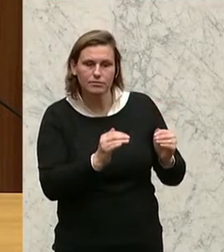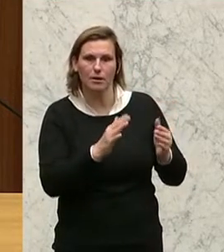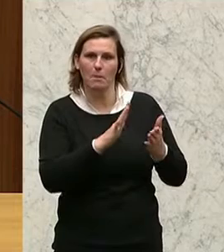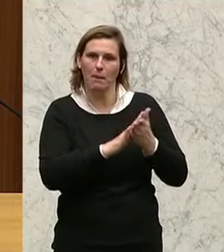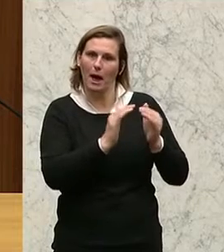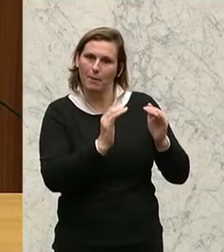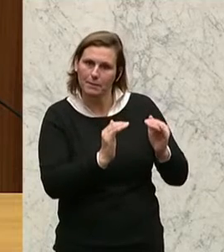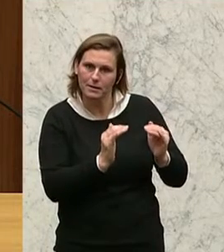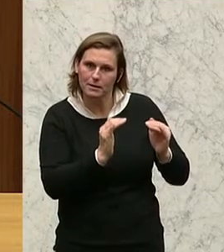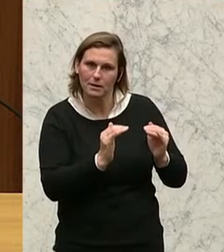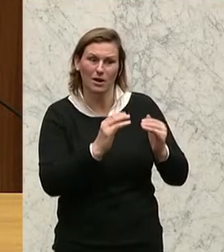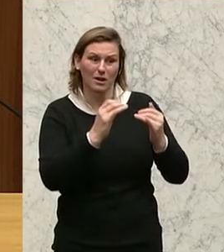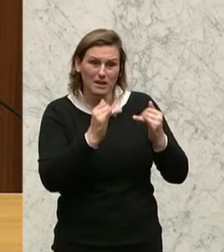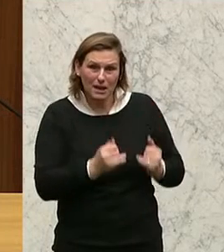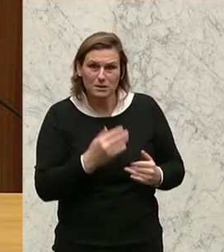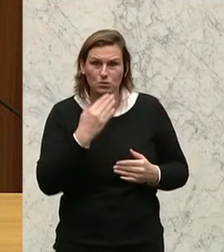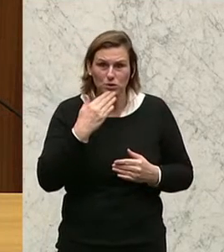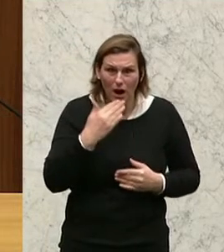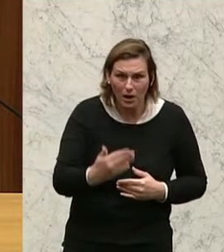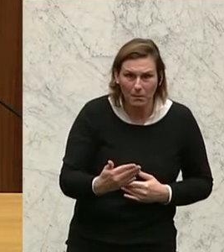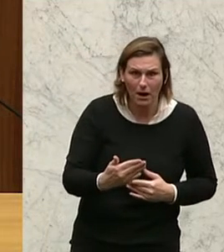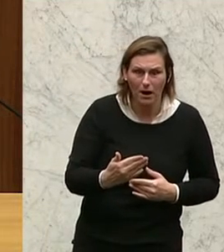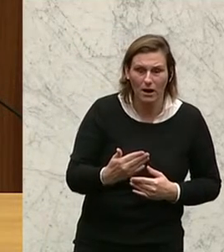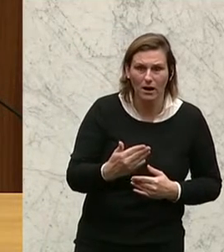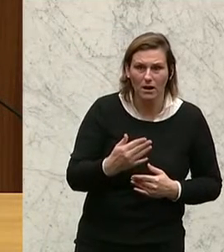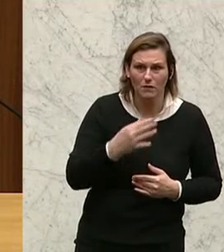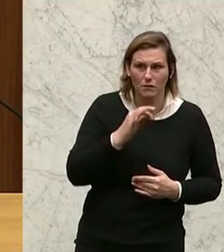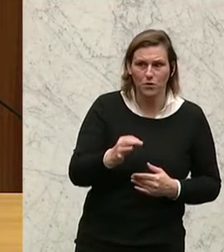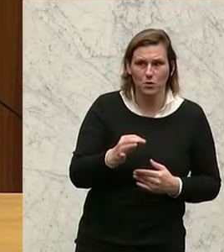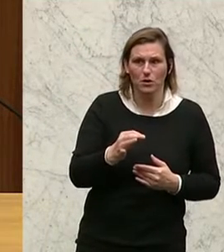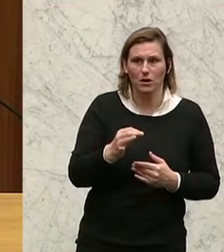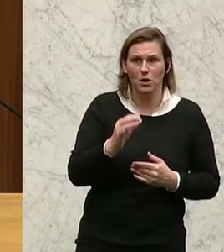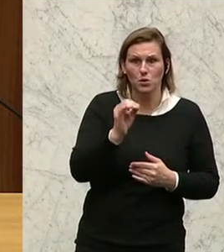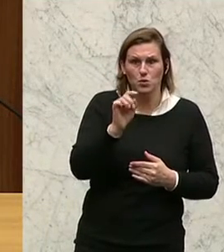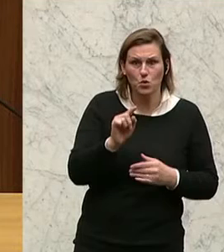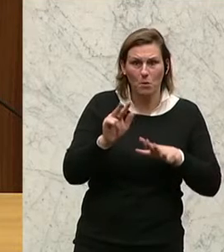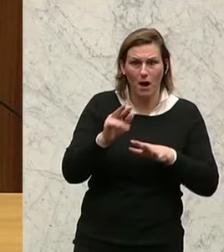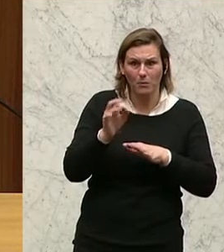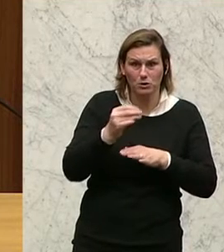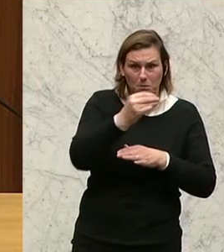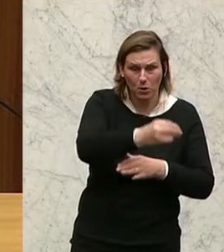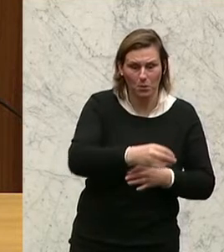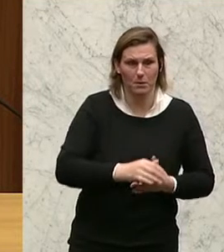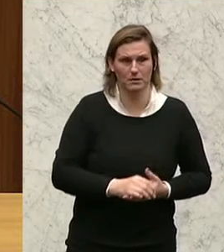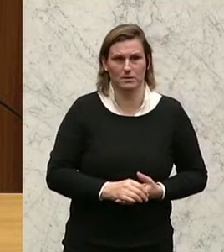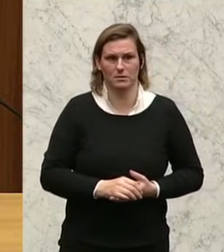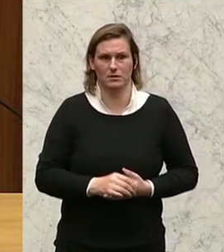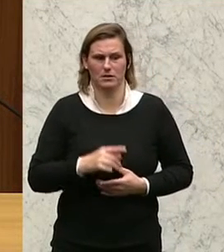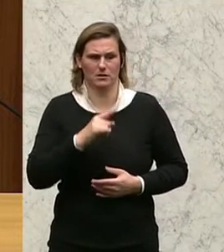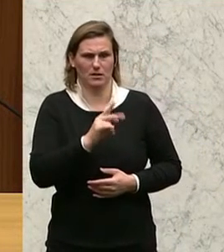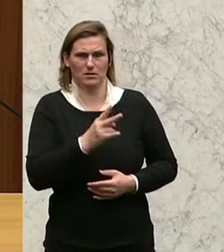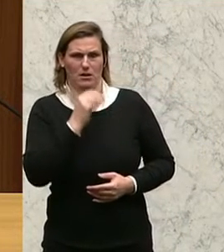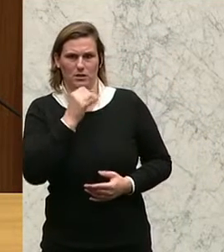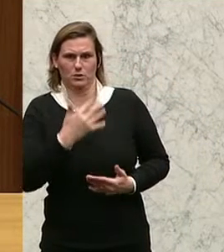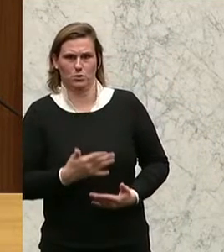wird. Und jetzt müssen Sie dafür dankbar sein, dass Sie zumindest 0,8 Prozent bekommen. Das kann